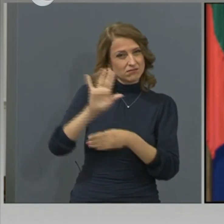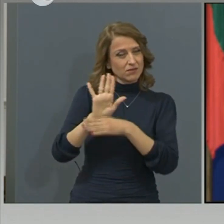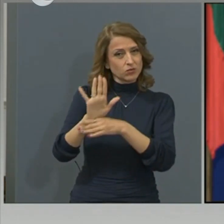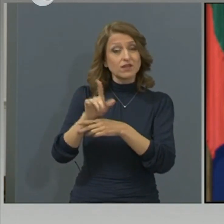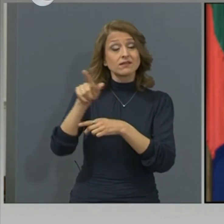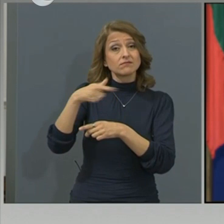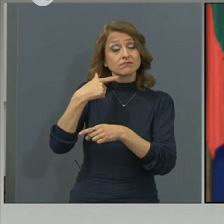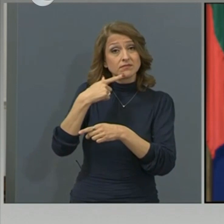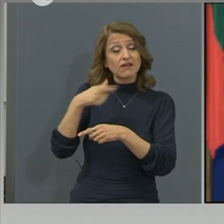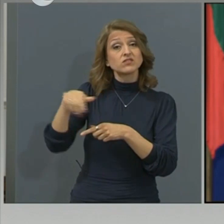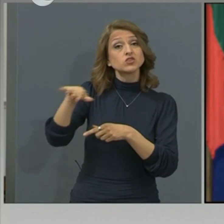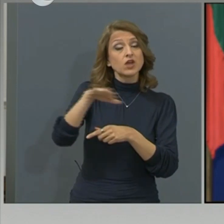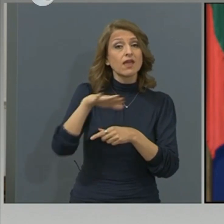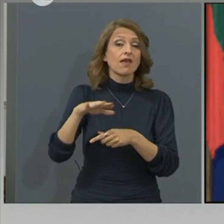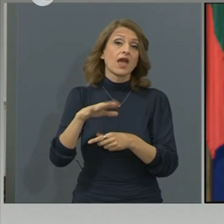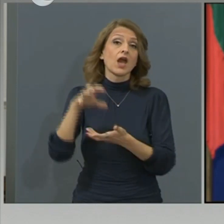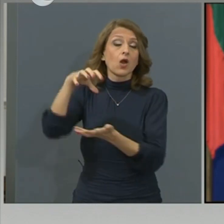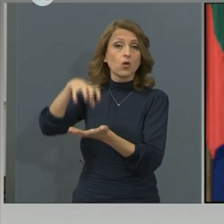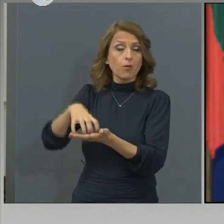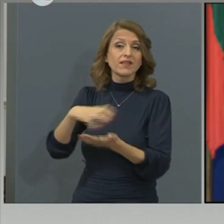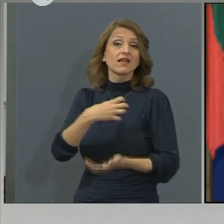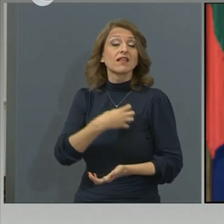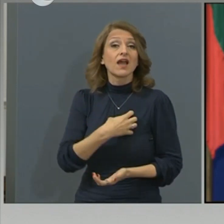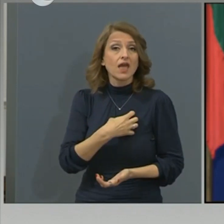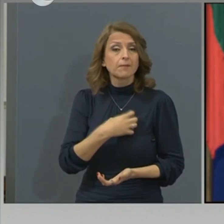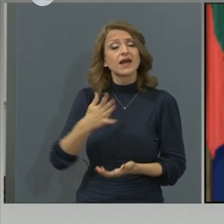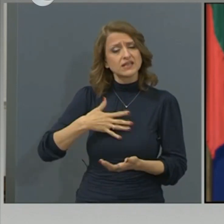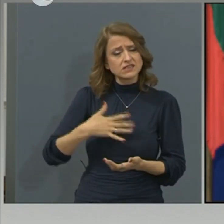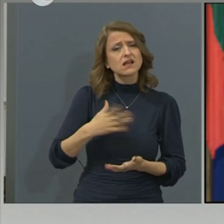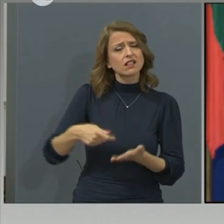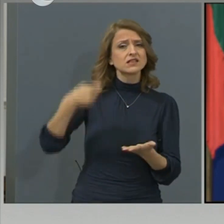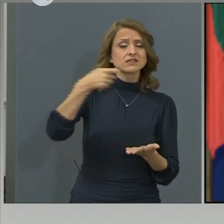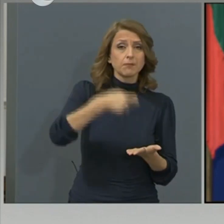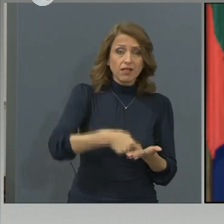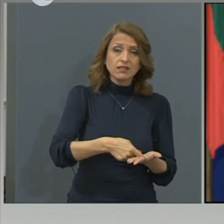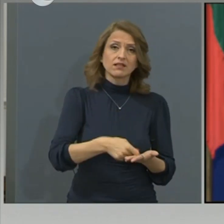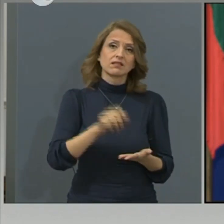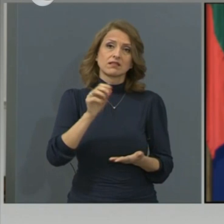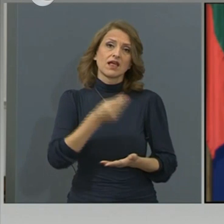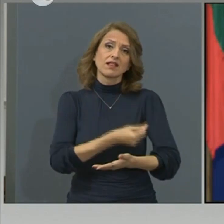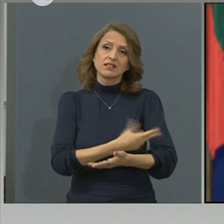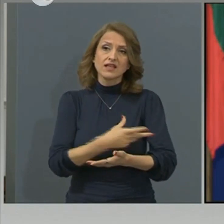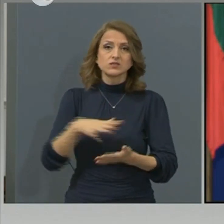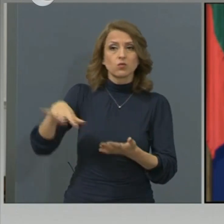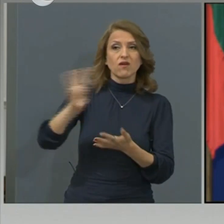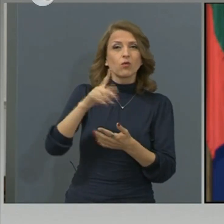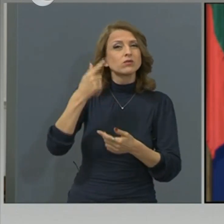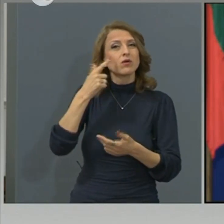ГЕРБ искат да си заплатят тестовете, които са били изразходвани за тяхното тестване.